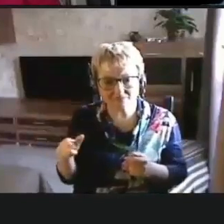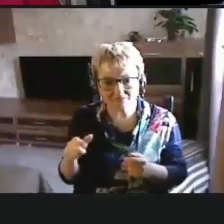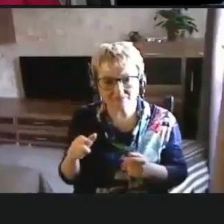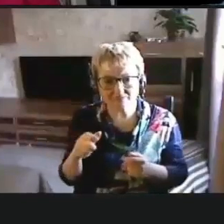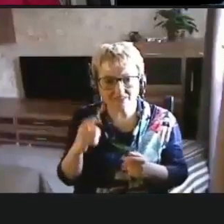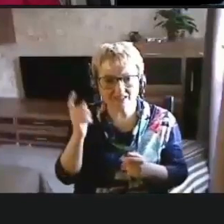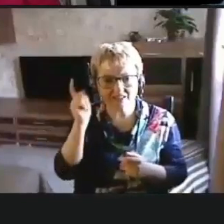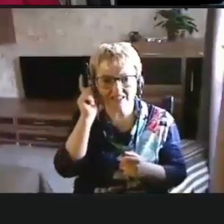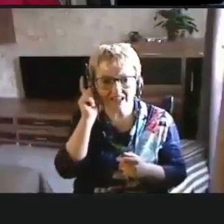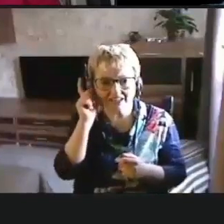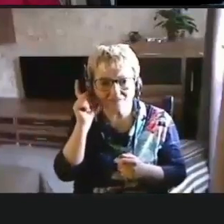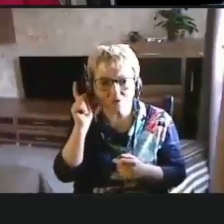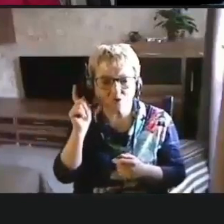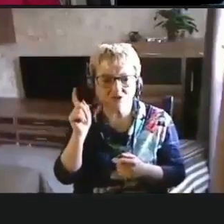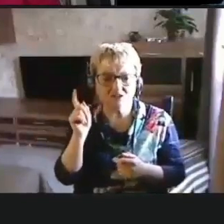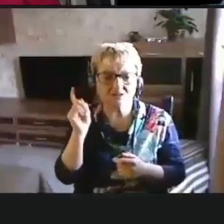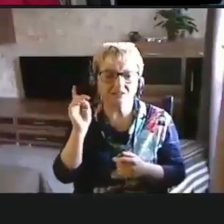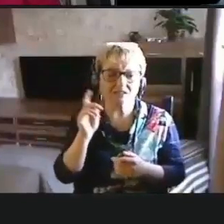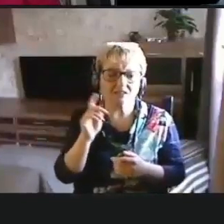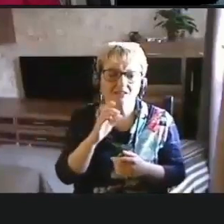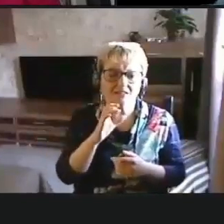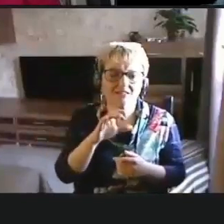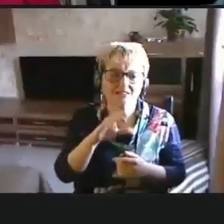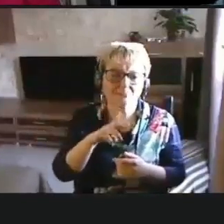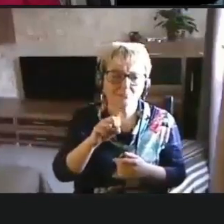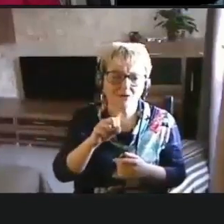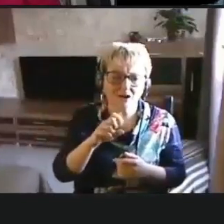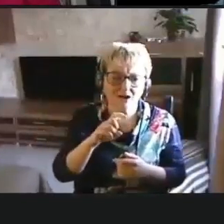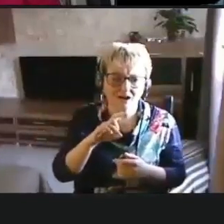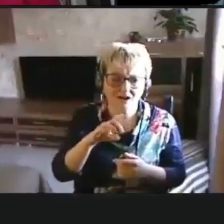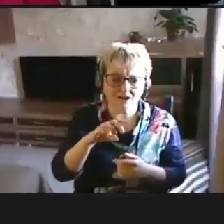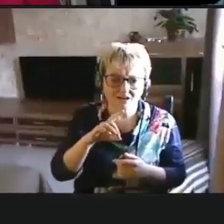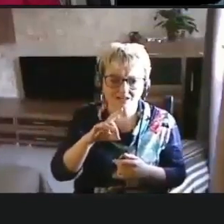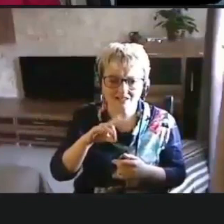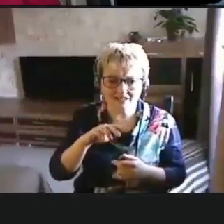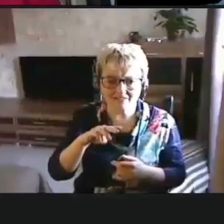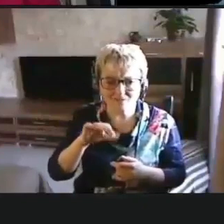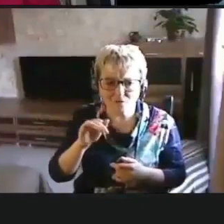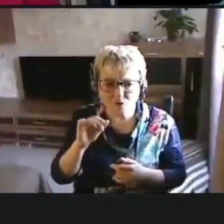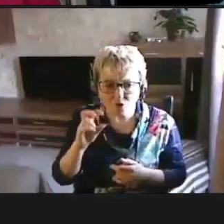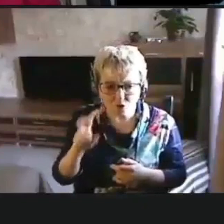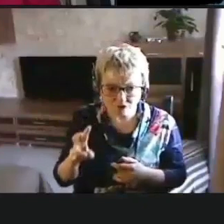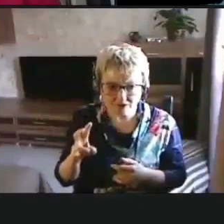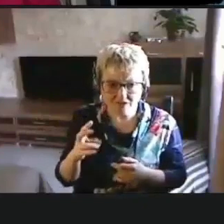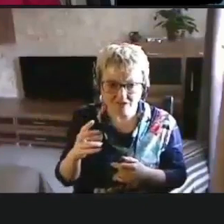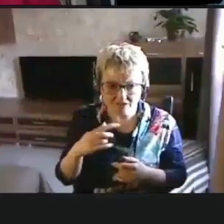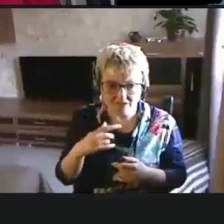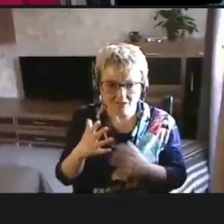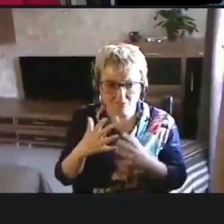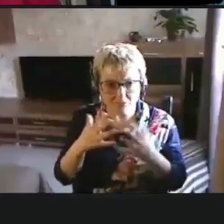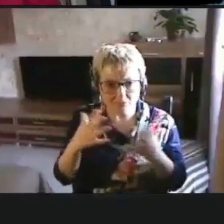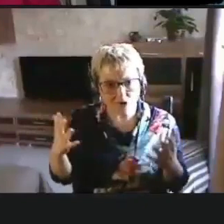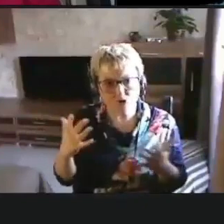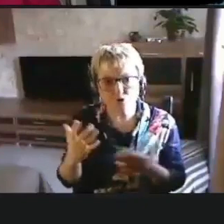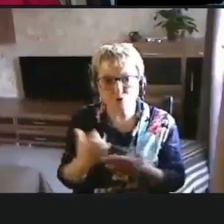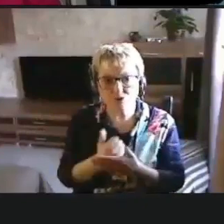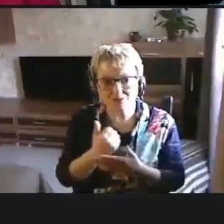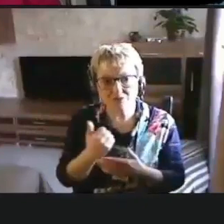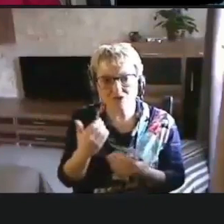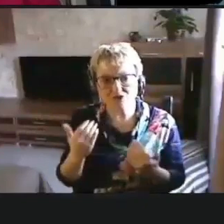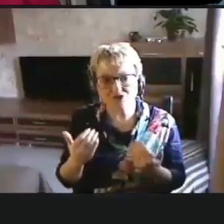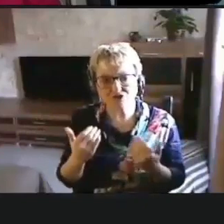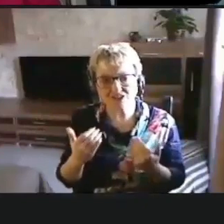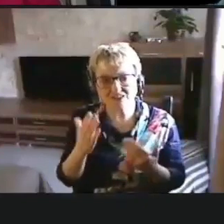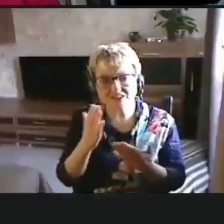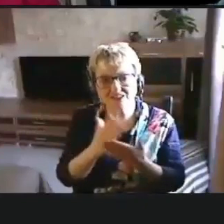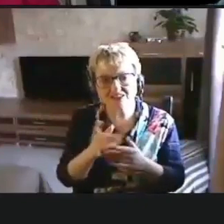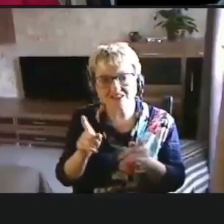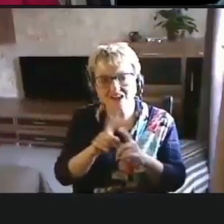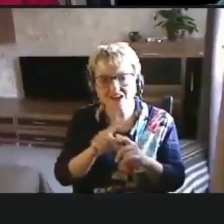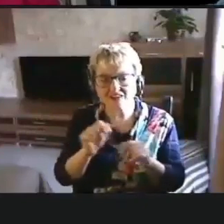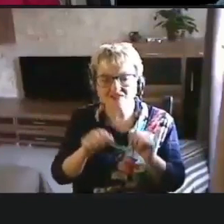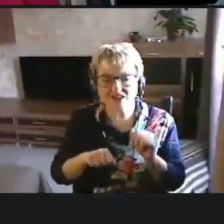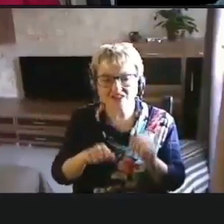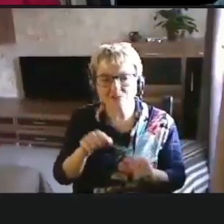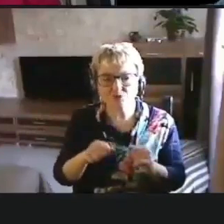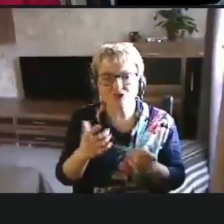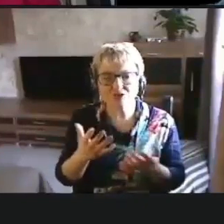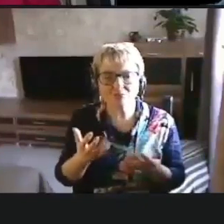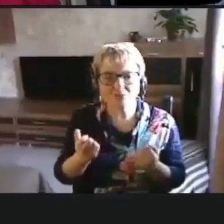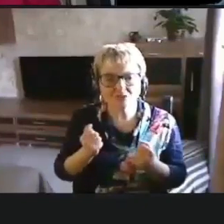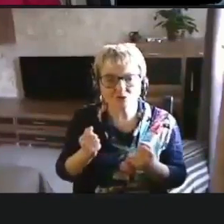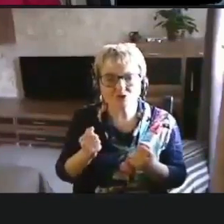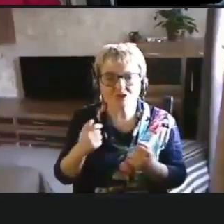телефон, смартфон, это уже, я так понимаю, большой успех, что сейчас есть такая возможность получить,